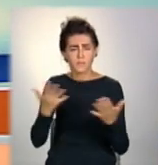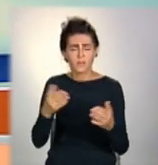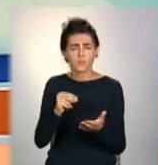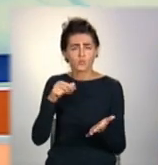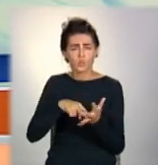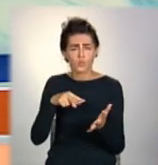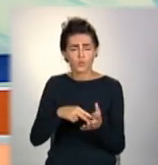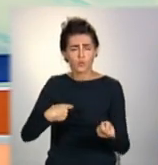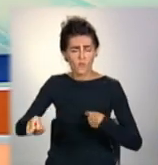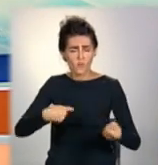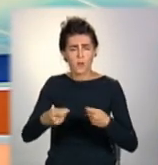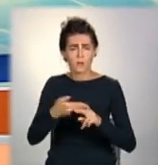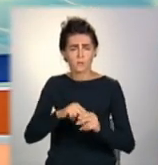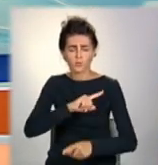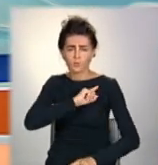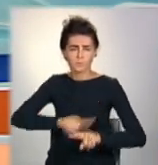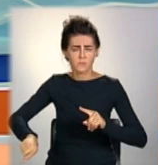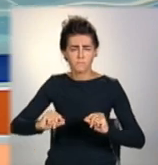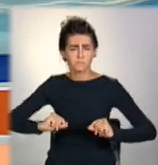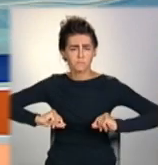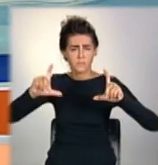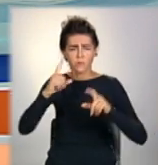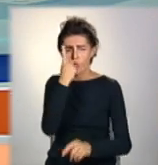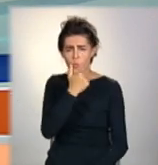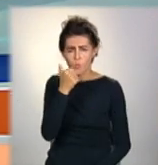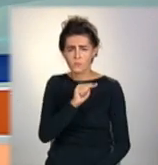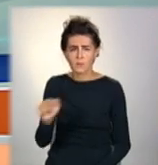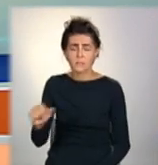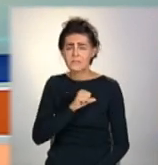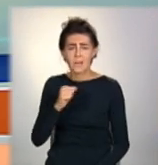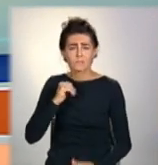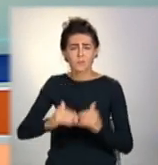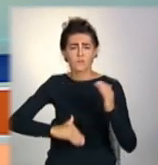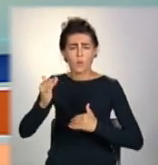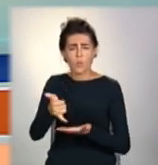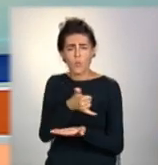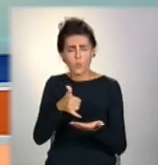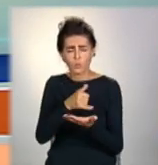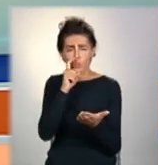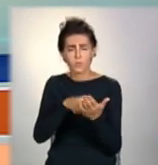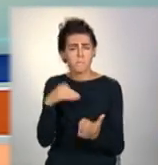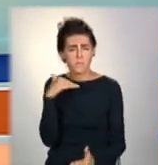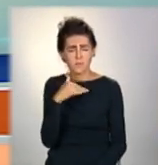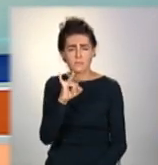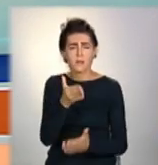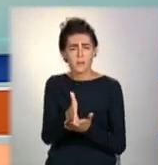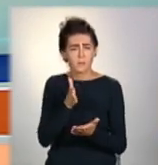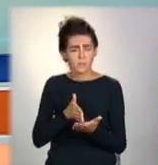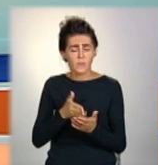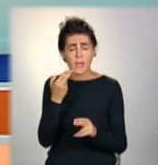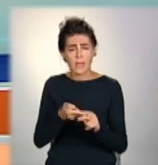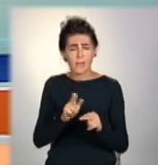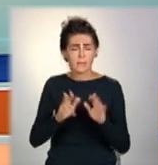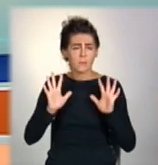що стрімко дорожчають увесь рік. Лідери за цифрами на оцінниках – олія, курятина і навіть хліб. І це